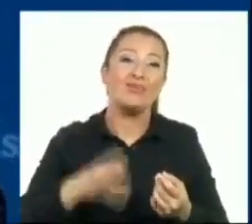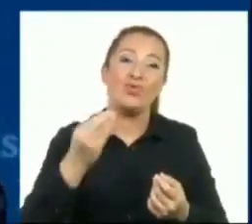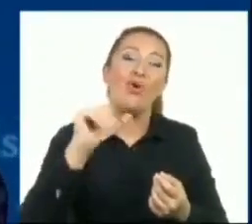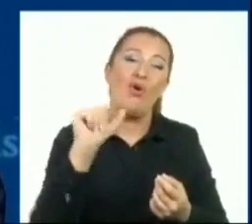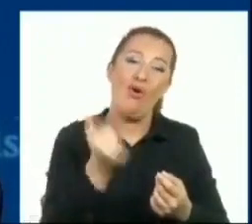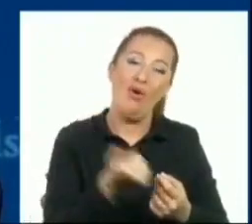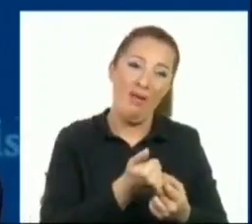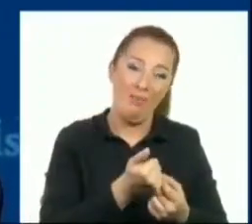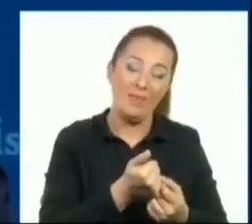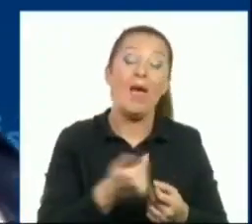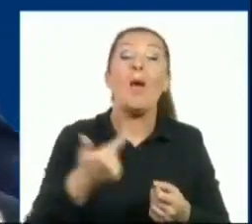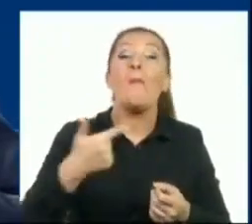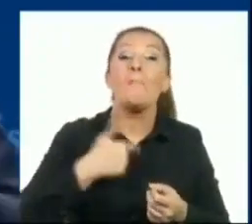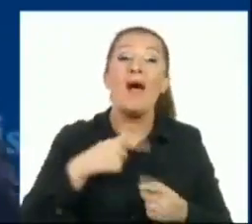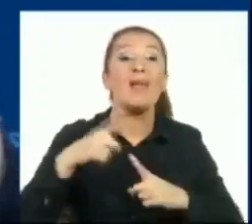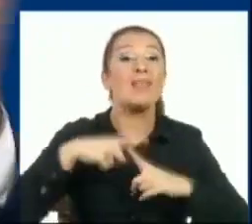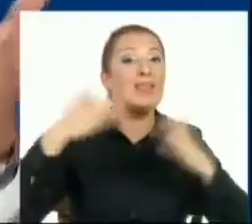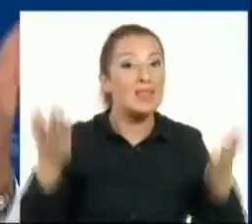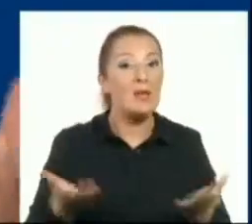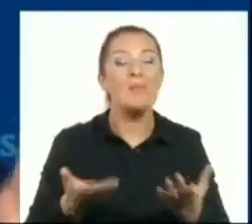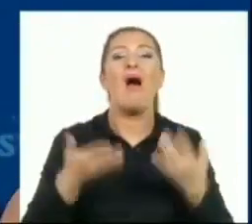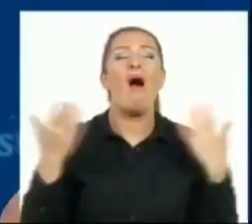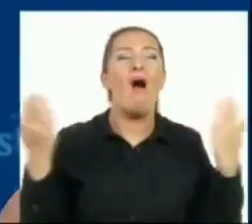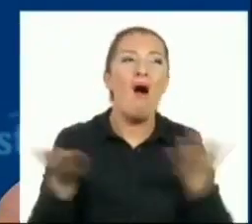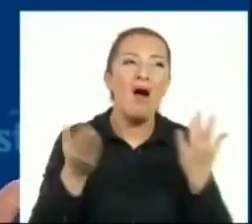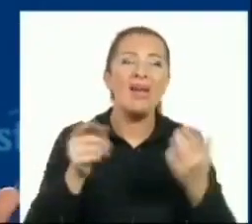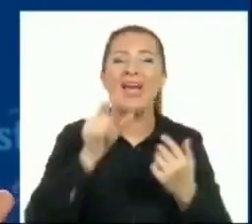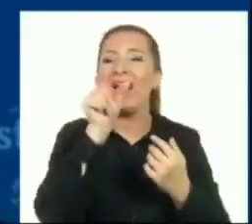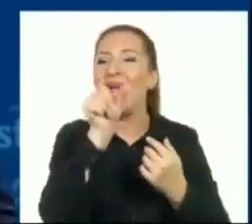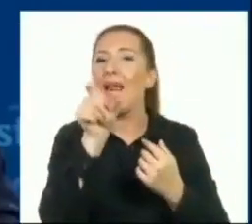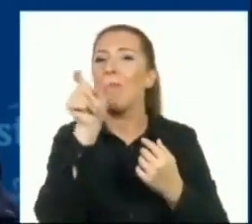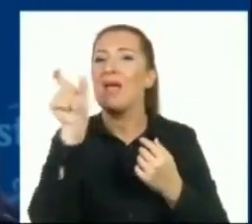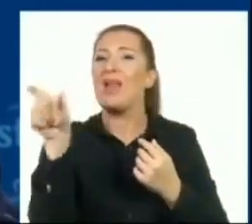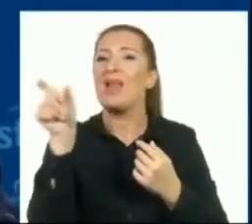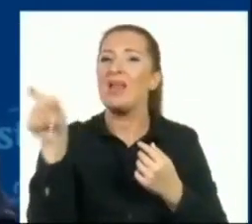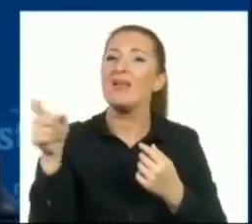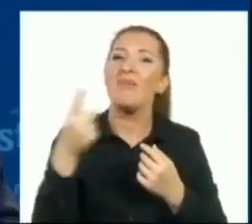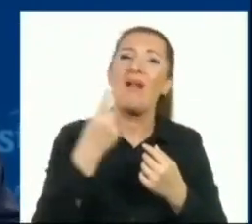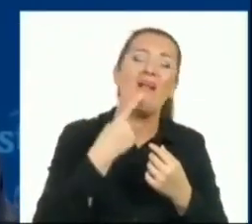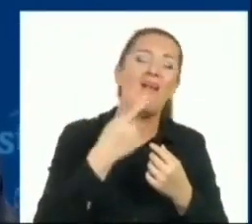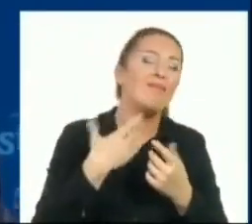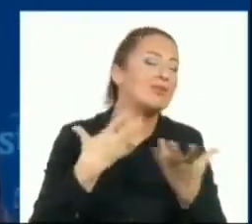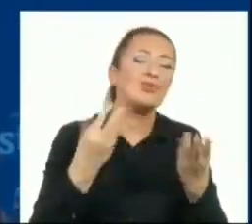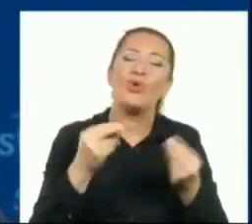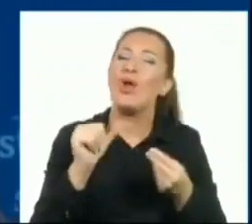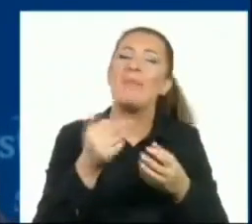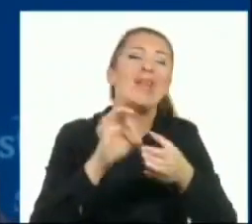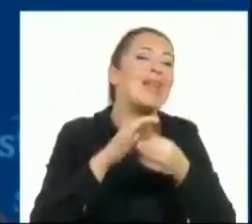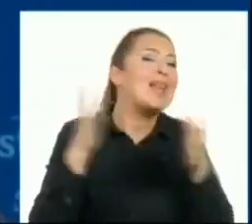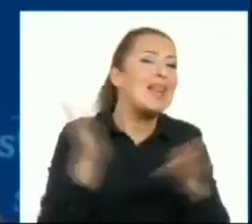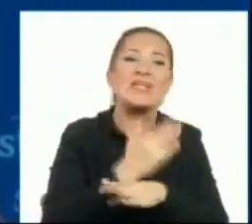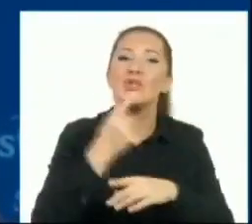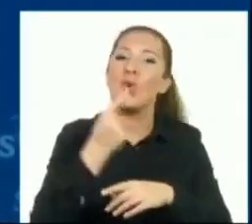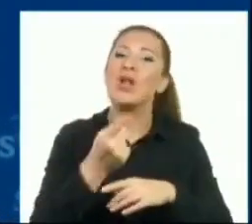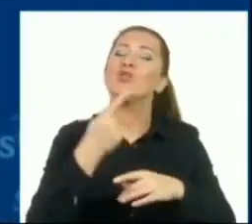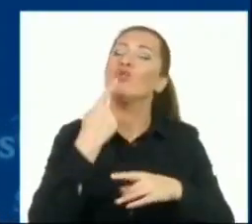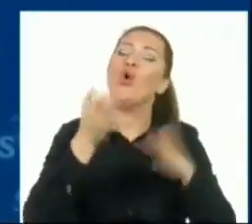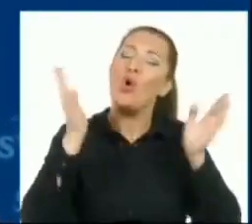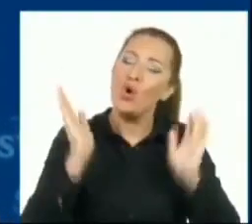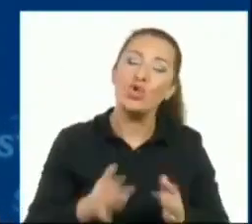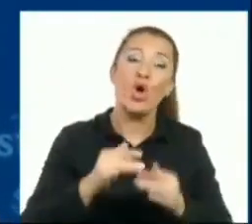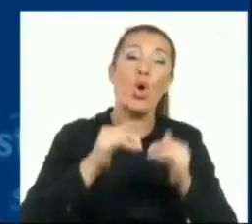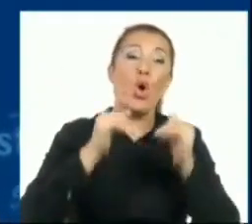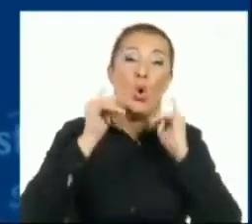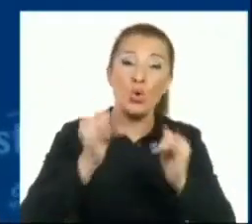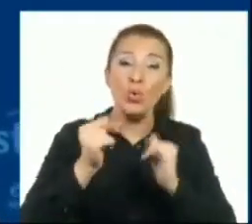ben tabii artık kelimeleri takılmıyorum. Nasıl söylerse söylesinler. Çünkü kötü